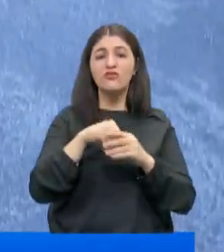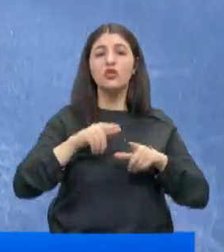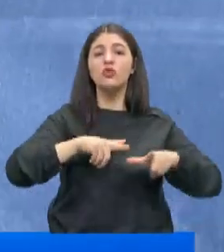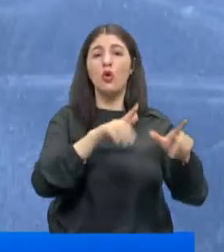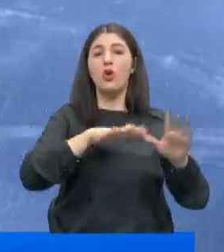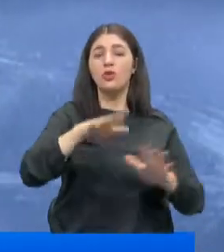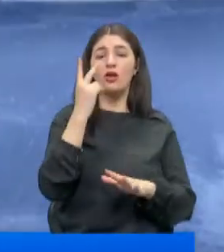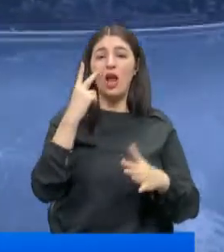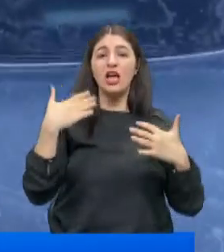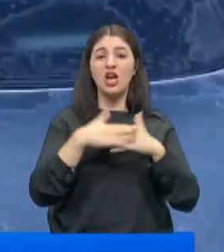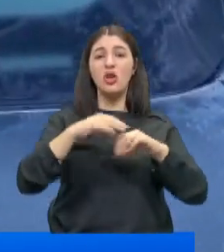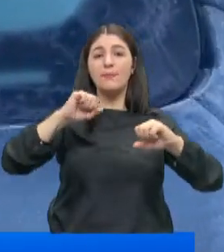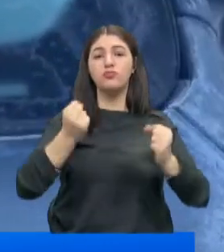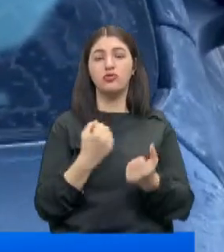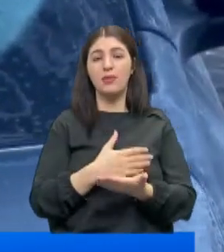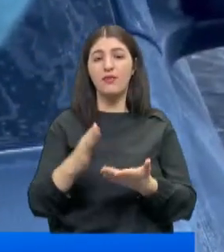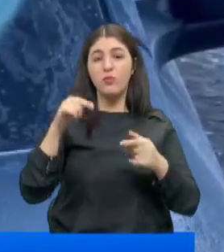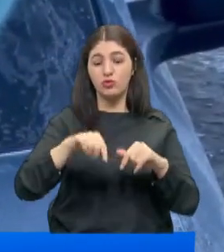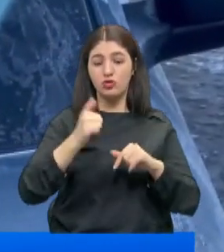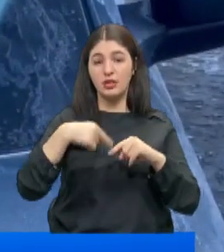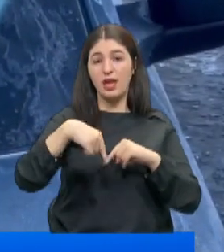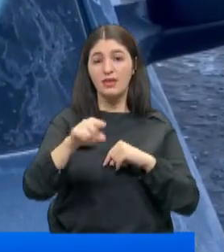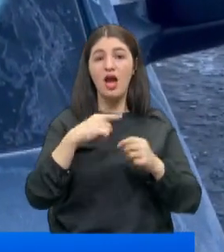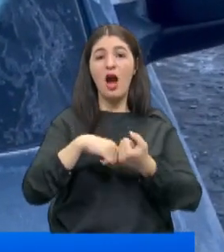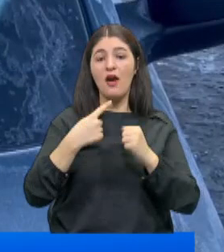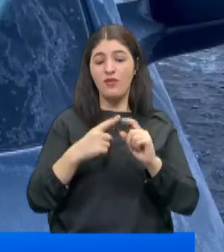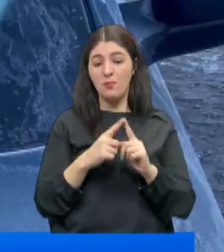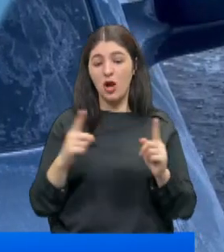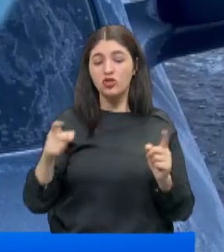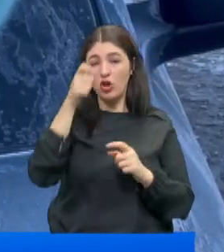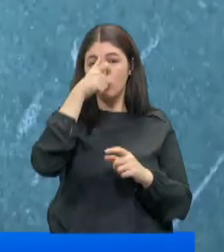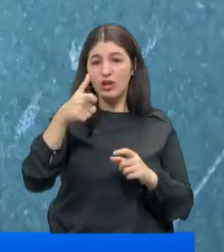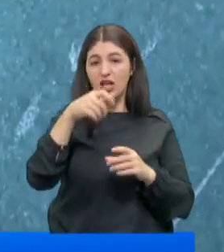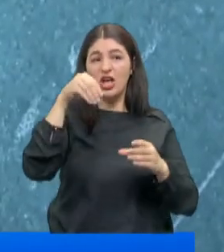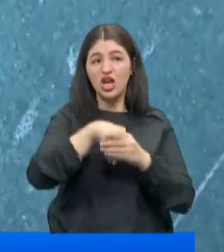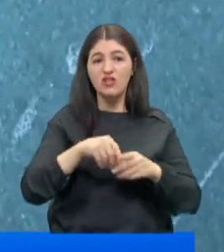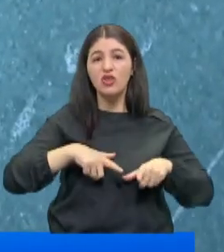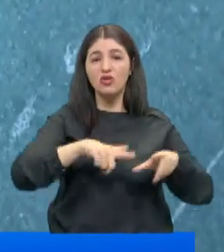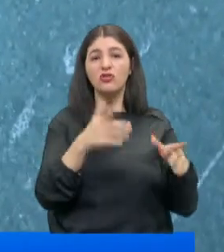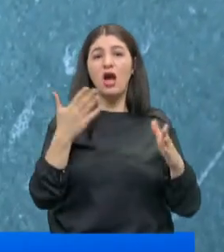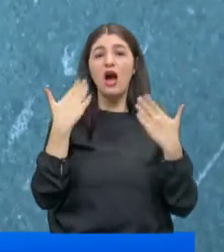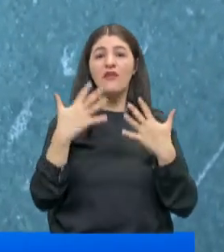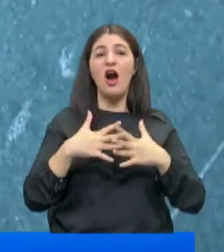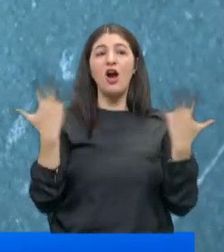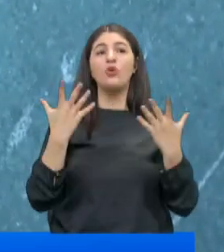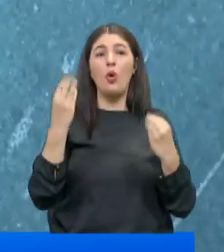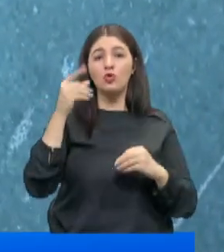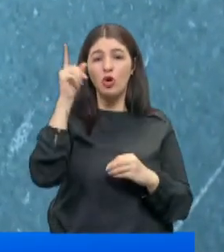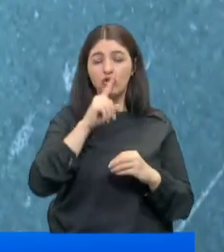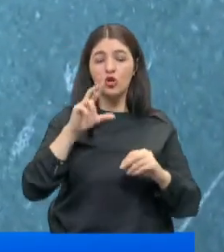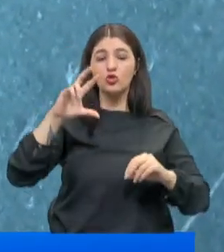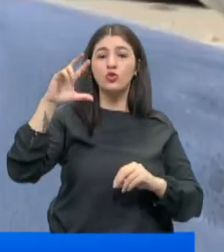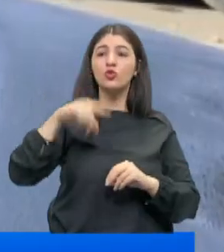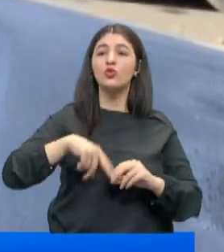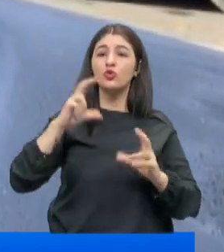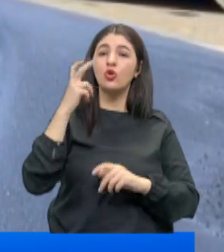kesimlerde ise gece buzlanmaları sürüyor bugünlerde. Hafta boyunca yurdun iç ve doğu kesimlerinde hava açık olduğu için gündüz